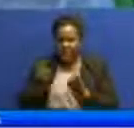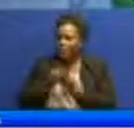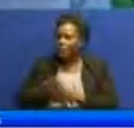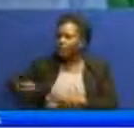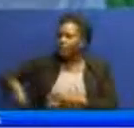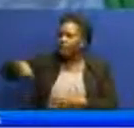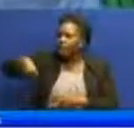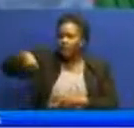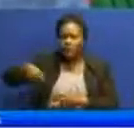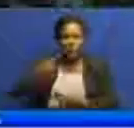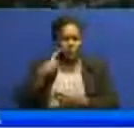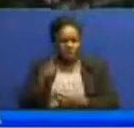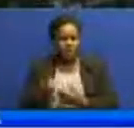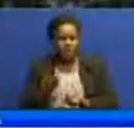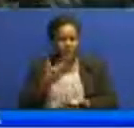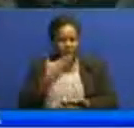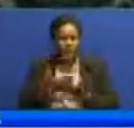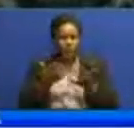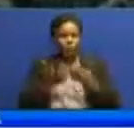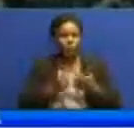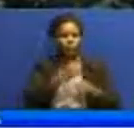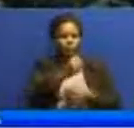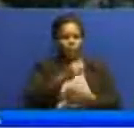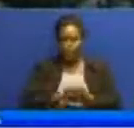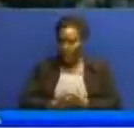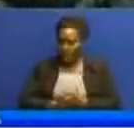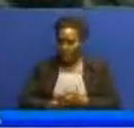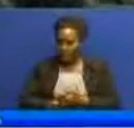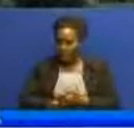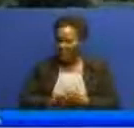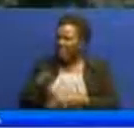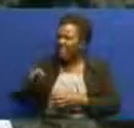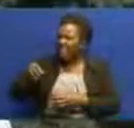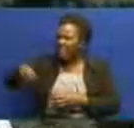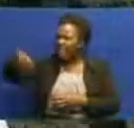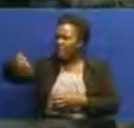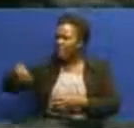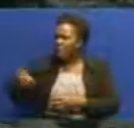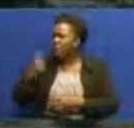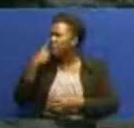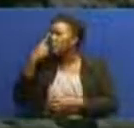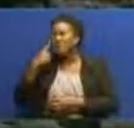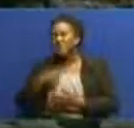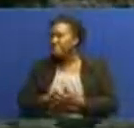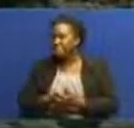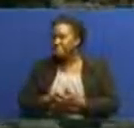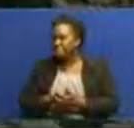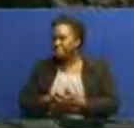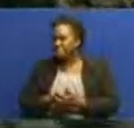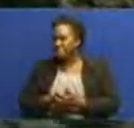limewashukia mifungashio vinaweo tumika havina sifa mbazo zinatakio kwanza havina